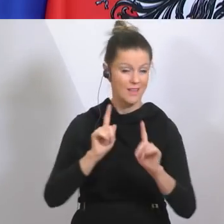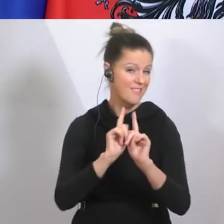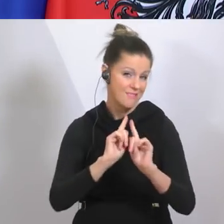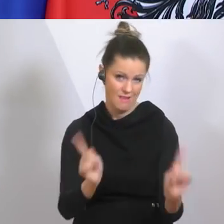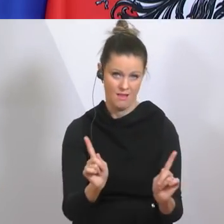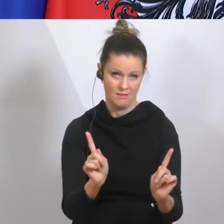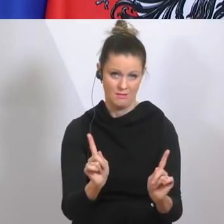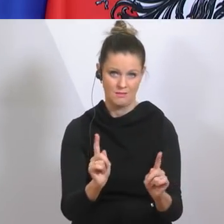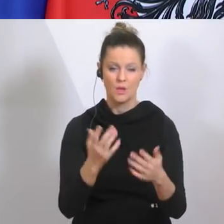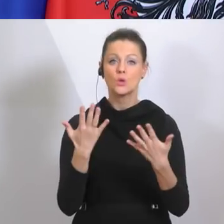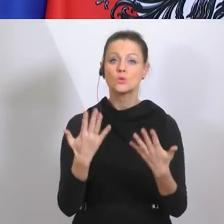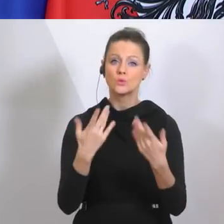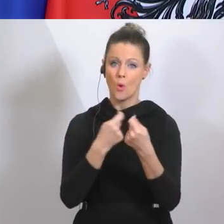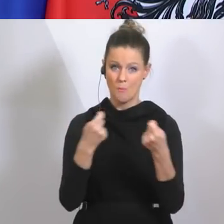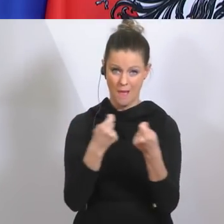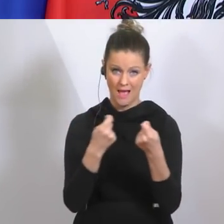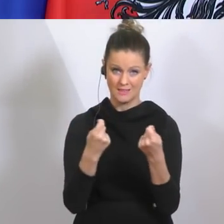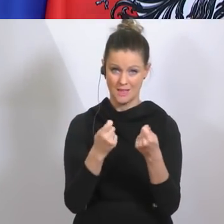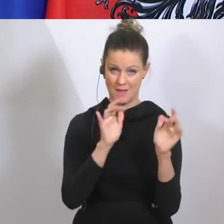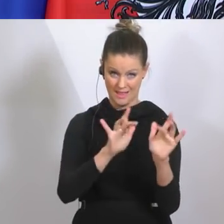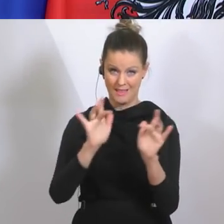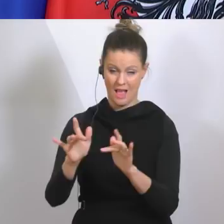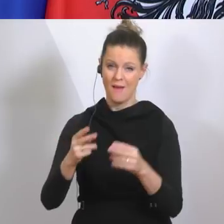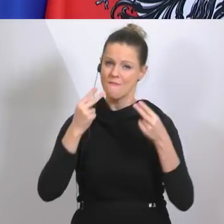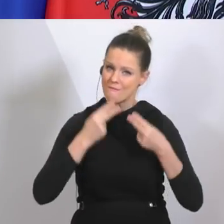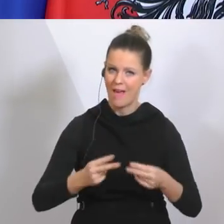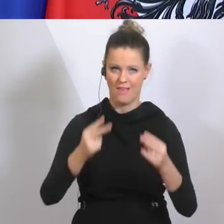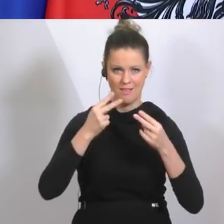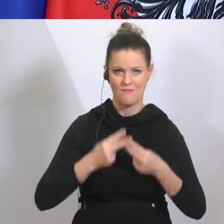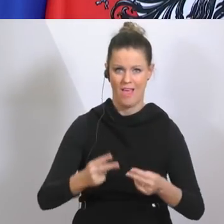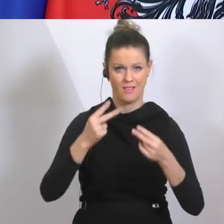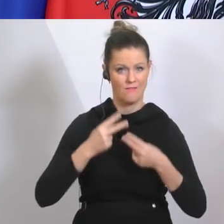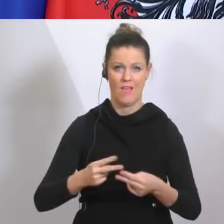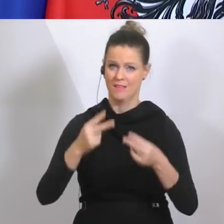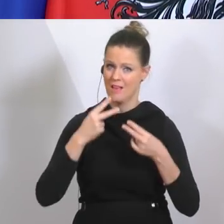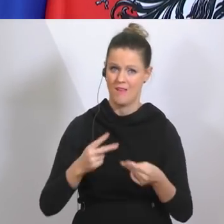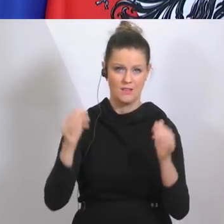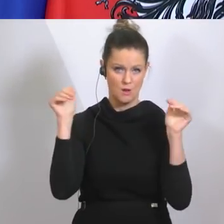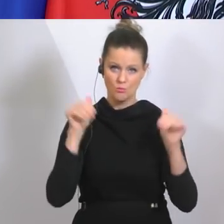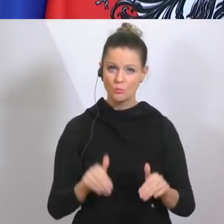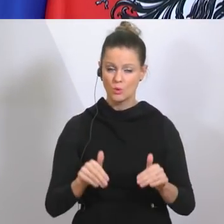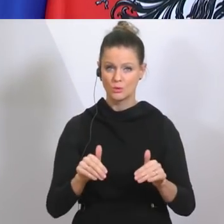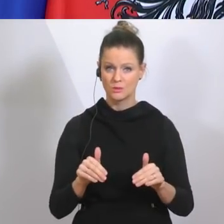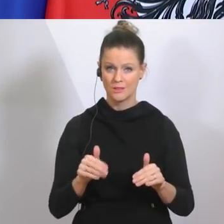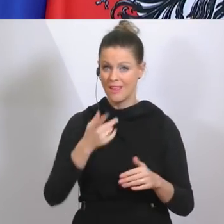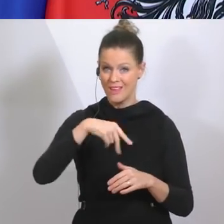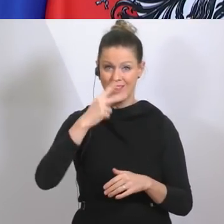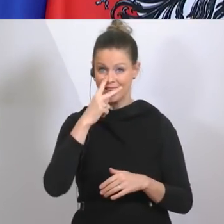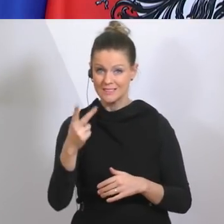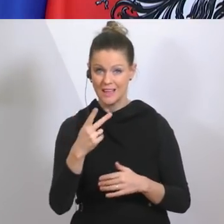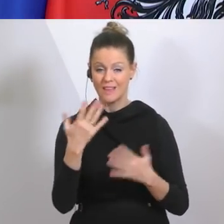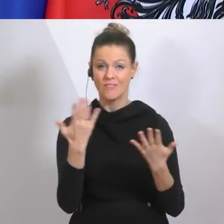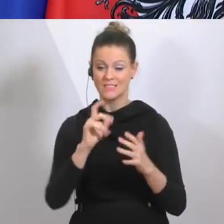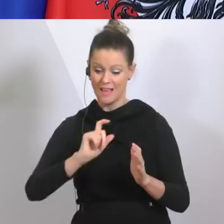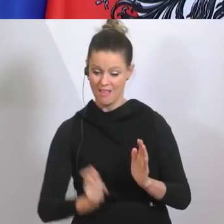die Maßnahmen, die wir gesetzt haben, weiter fortsetzen. Wir sehen in Italien, dass